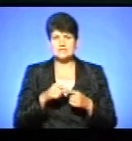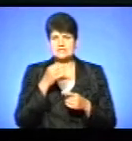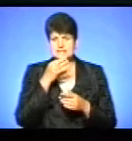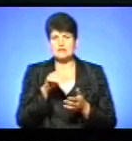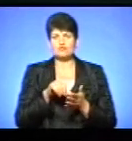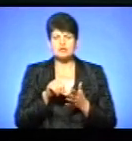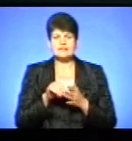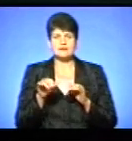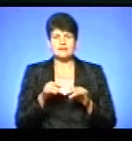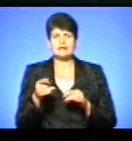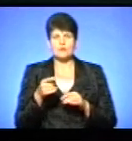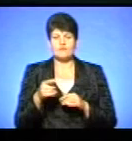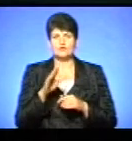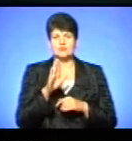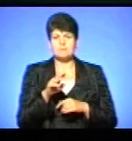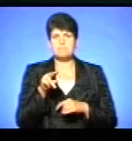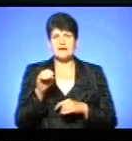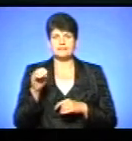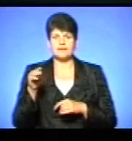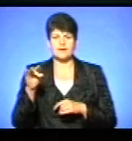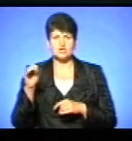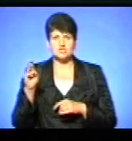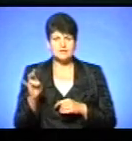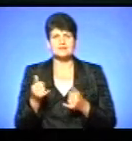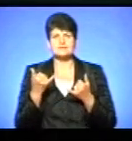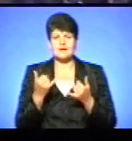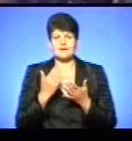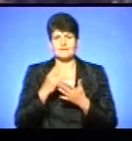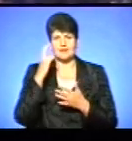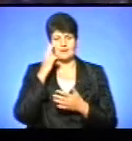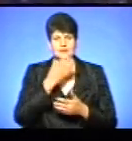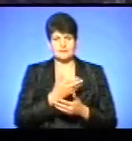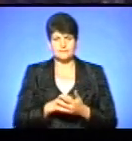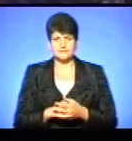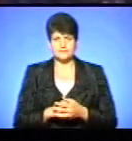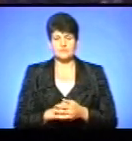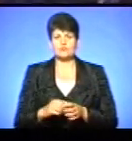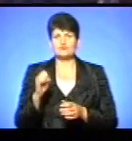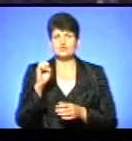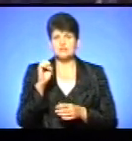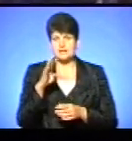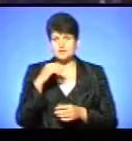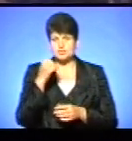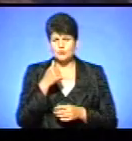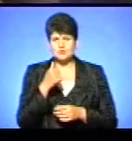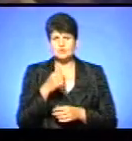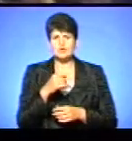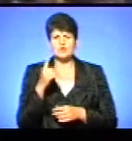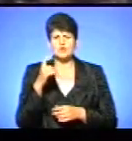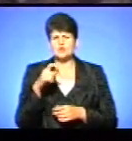акції тернополянин Володимир Петришин, який зараз перебуває у Києві. У 2014 році сотні